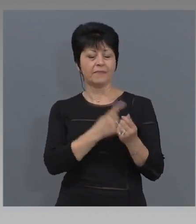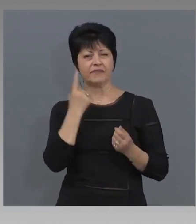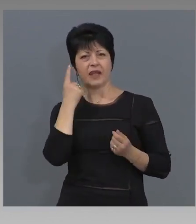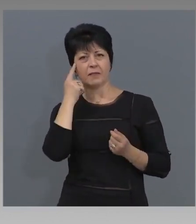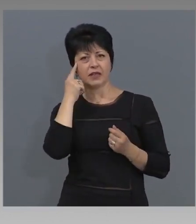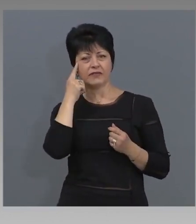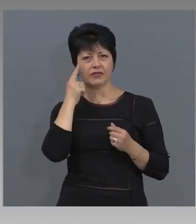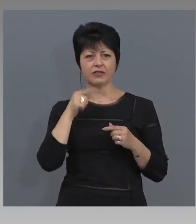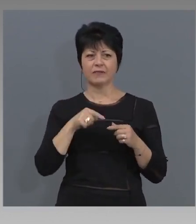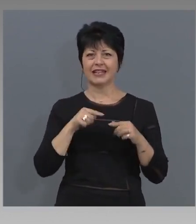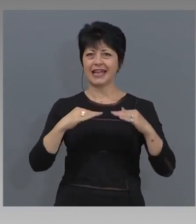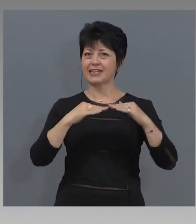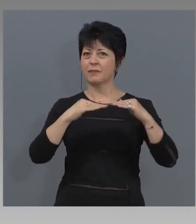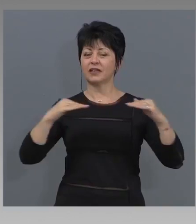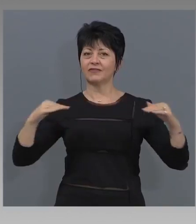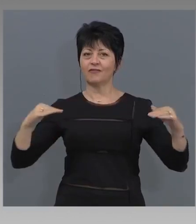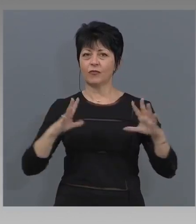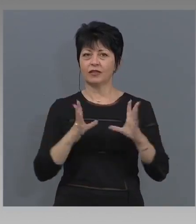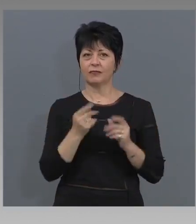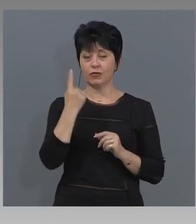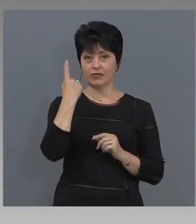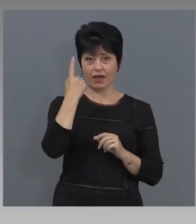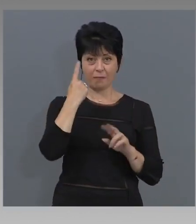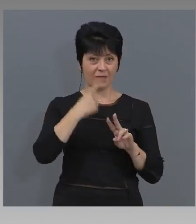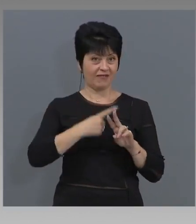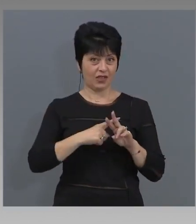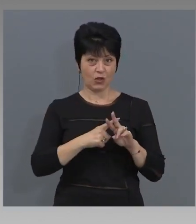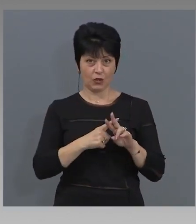на първи юни, като разбира се